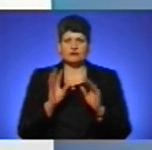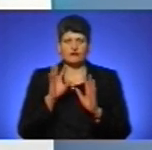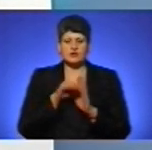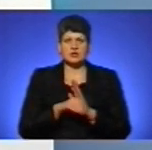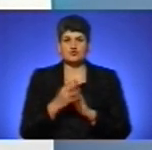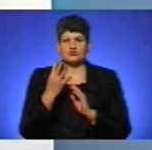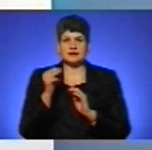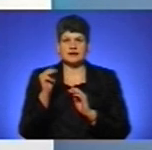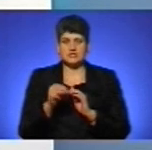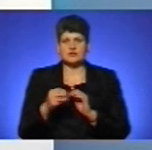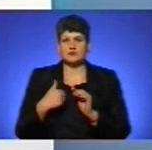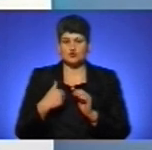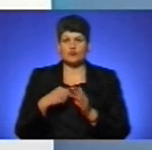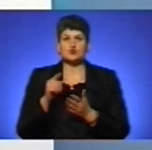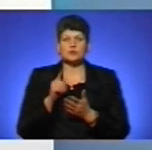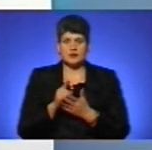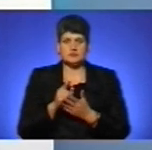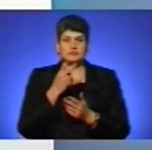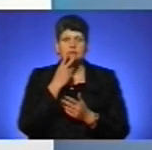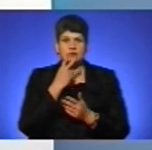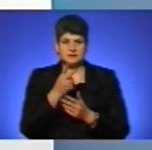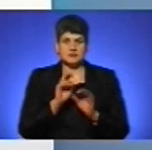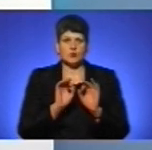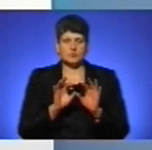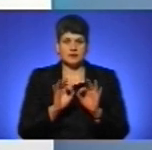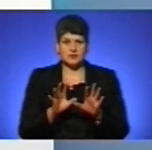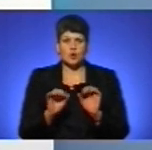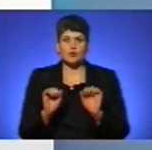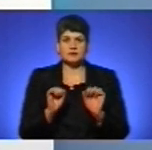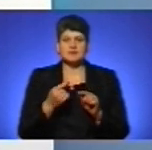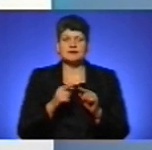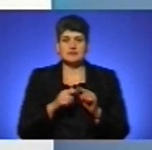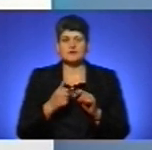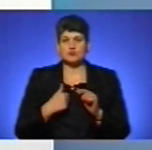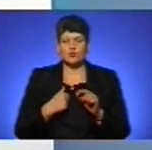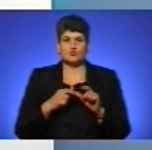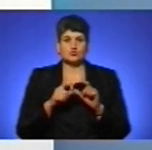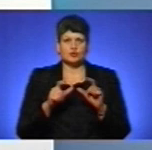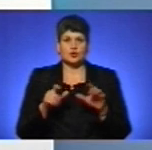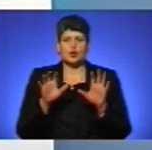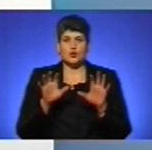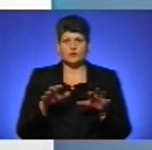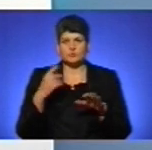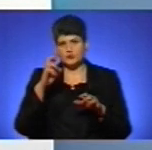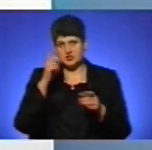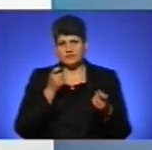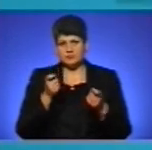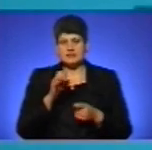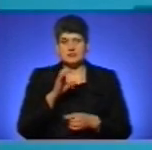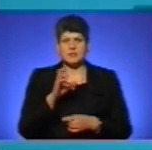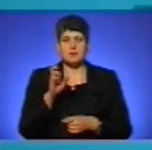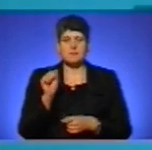тисячі військовозобов'язаних. Дивимося коментар командира цієї військової структури, голови обласної державної адміністрації Степана Барни.